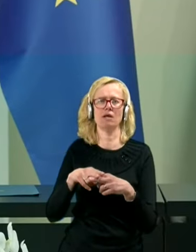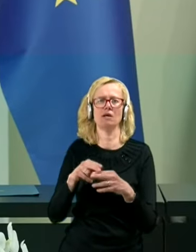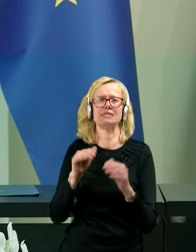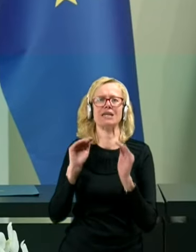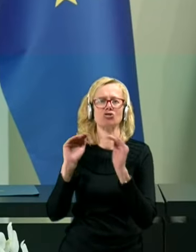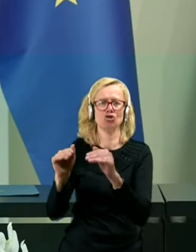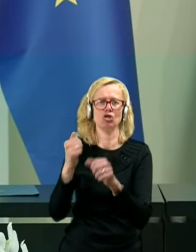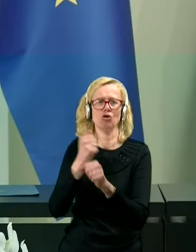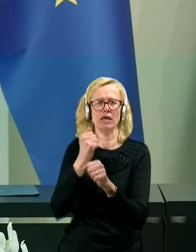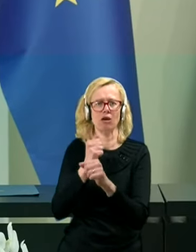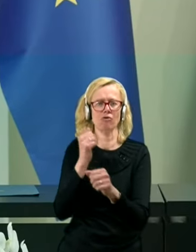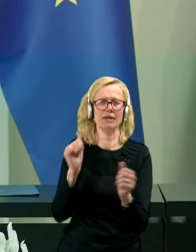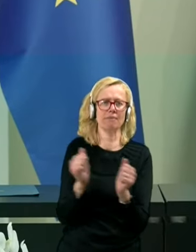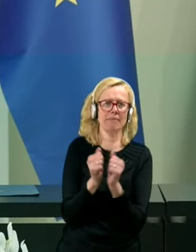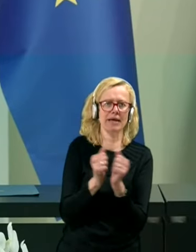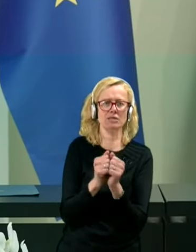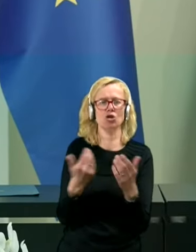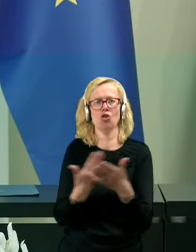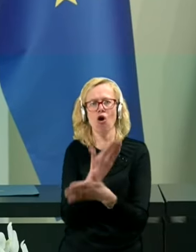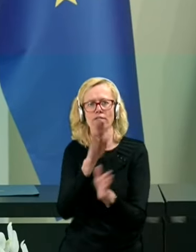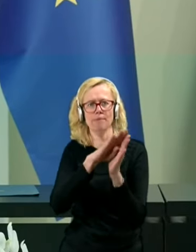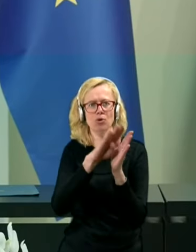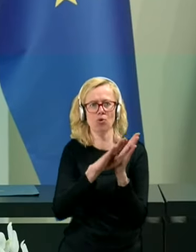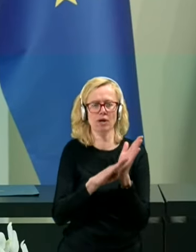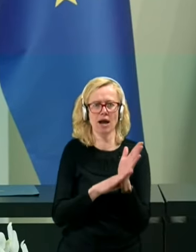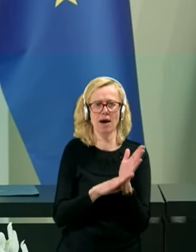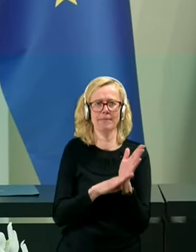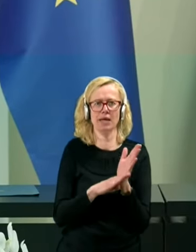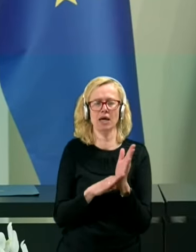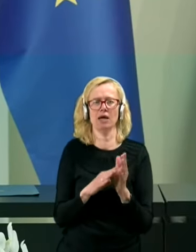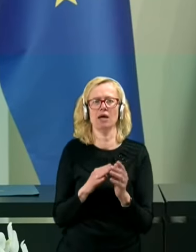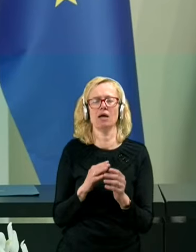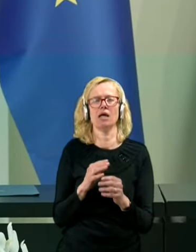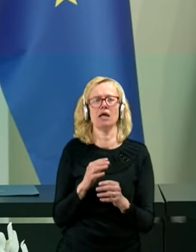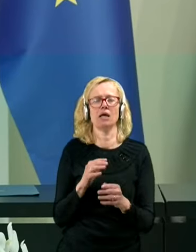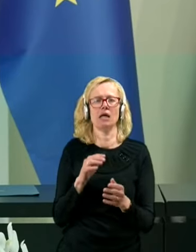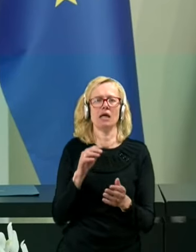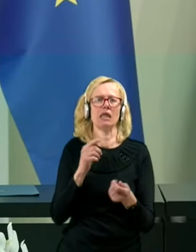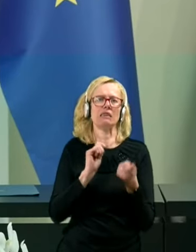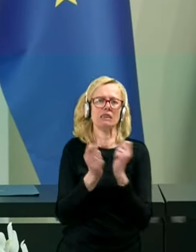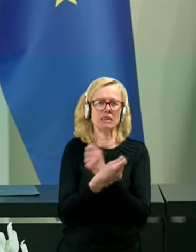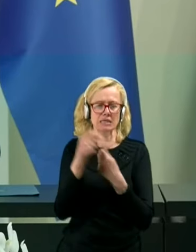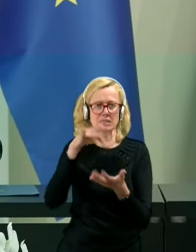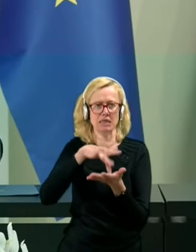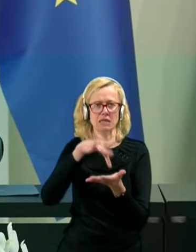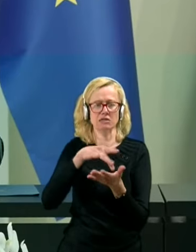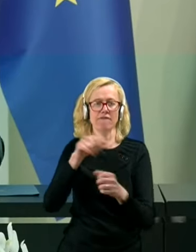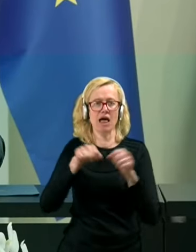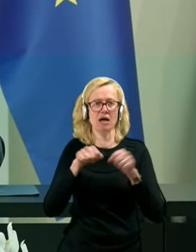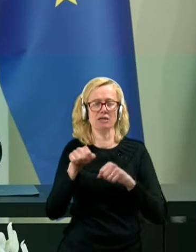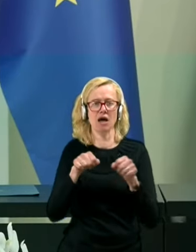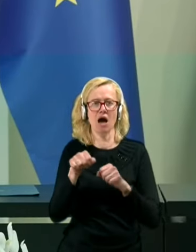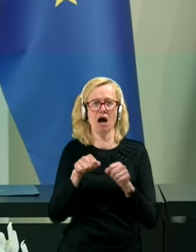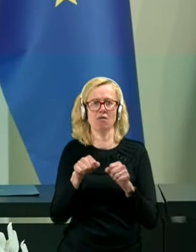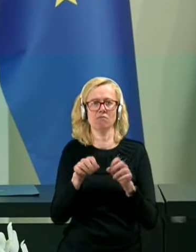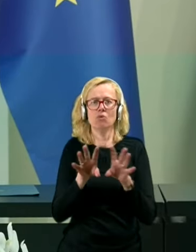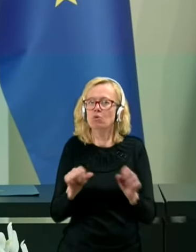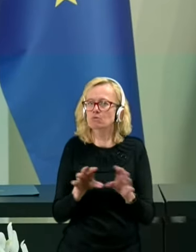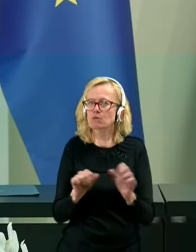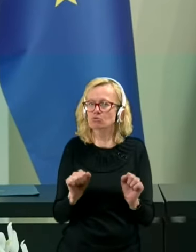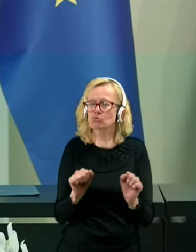mest, nove programe in decentralizacijo vlada uresničuje preko